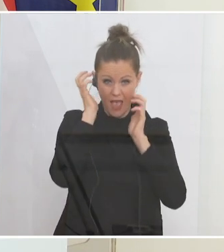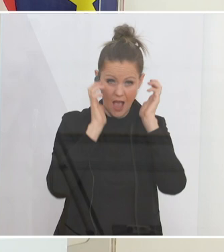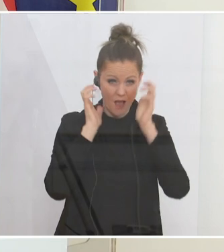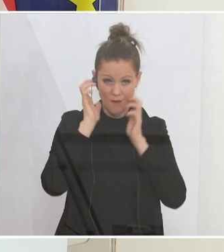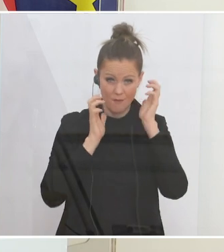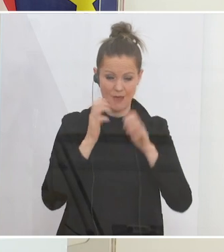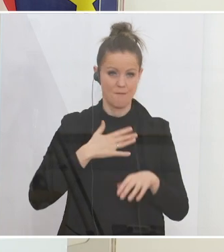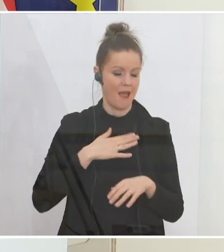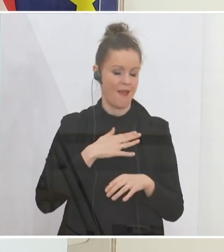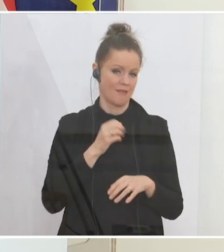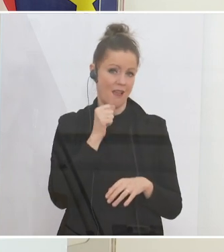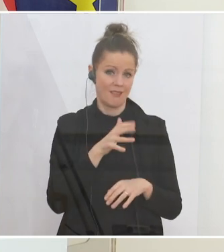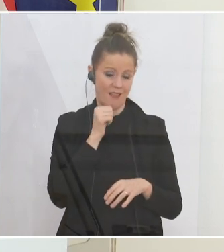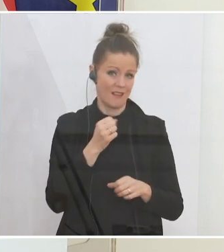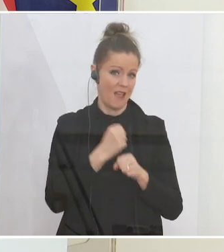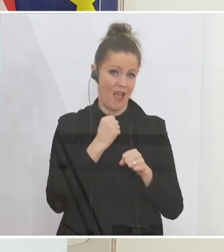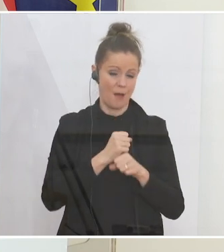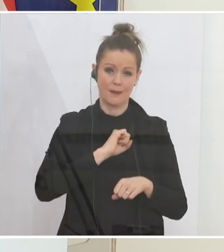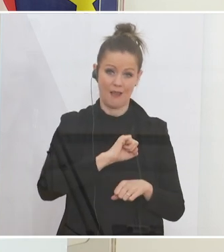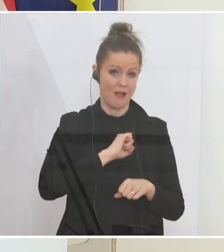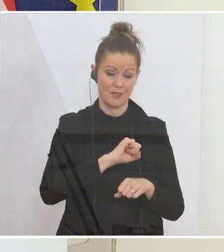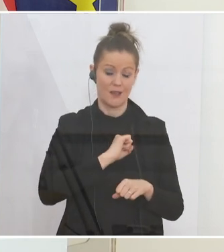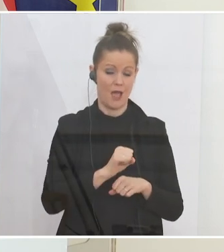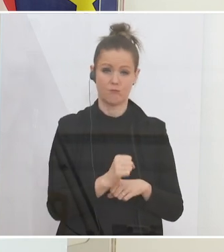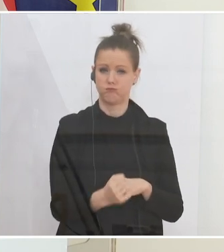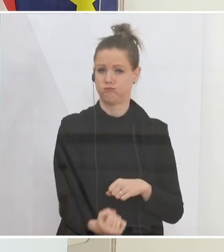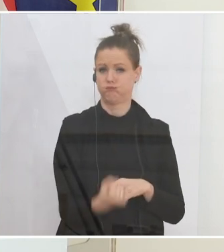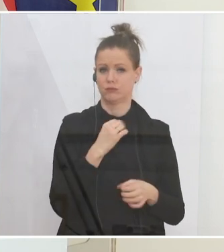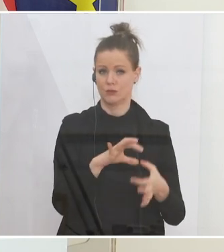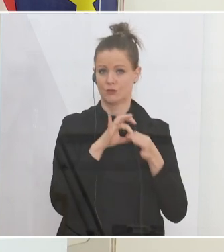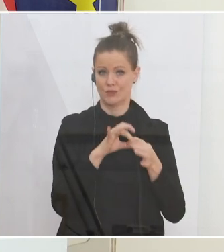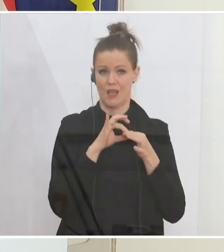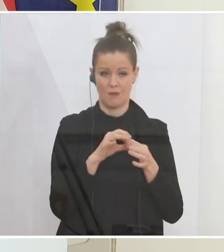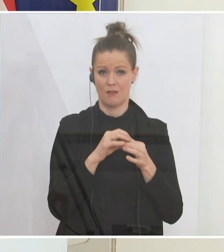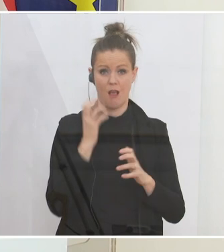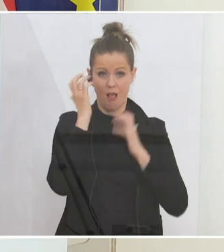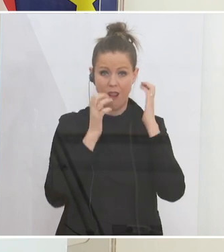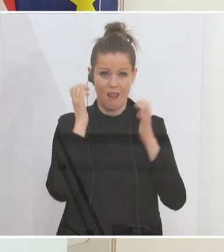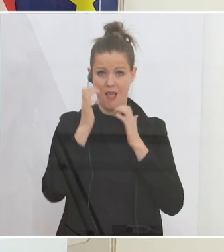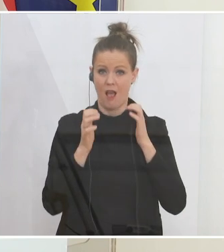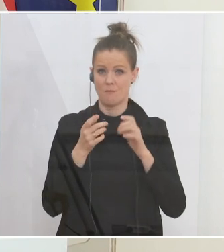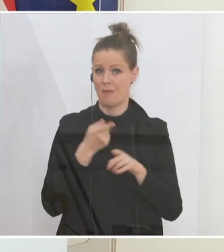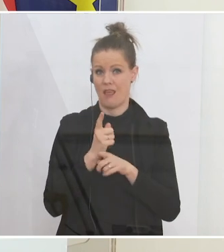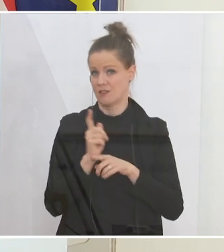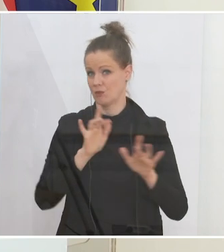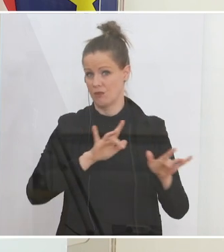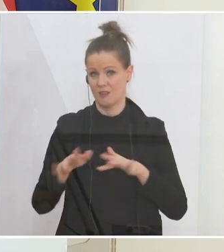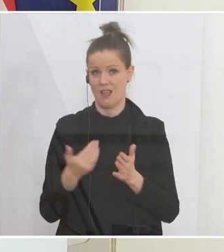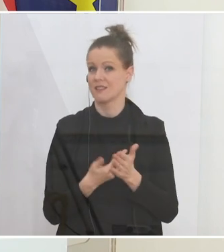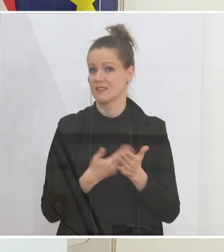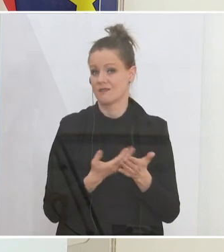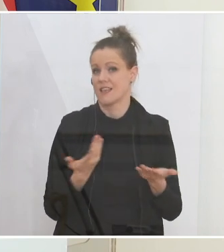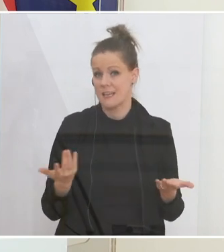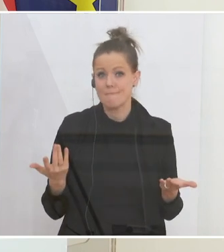ich erlebe das in meiner täglichen Arbeit sehr stark, dass Raserei natürlich auch sehr stark mit der Belästigung der öffentlichen Ordnung sozusagen einhergeht.